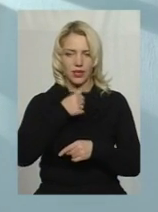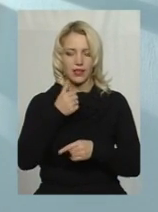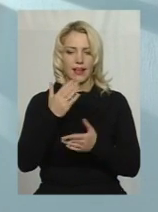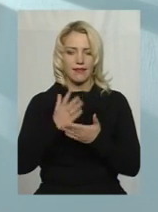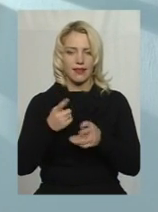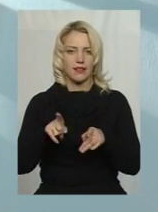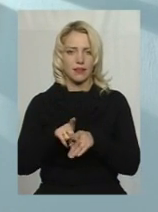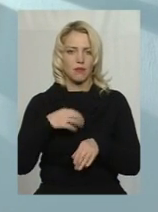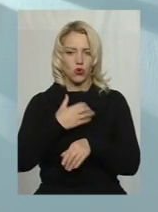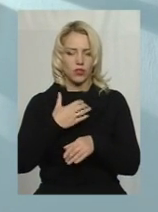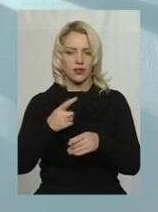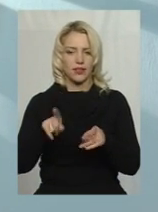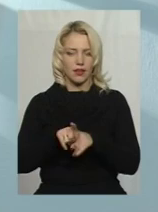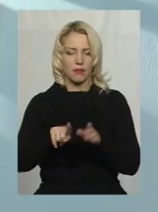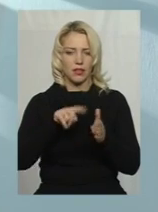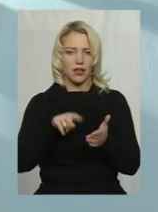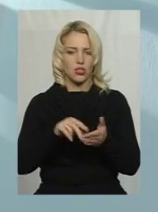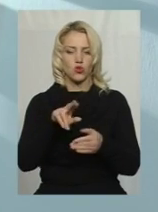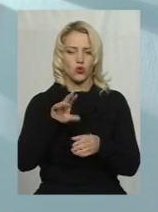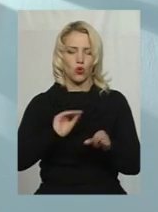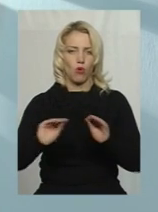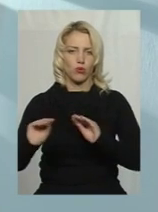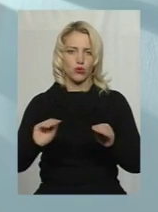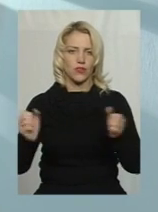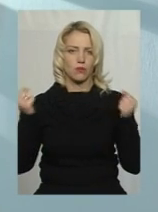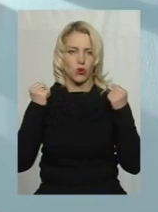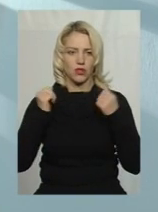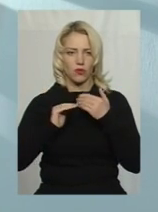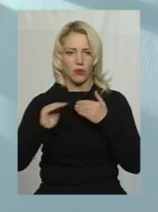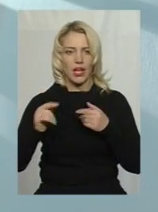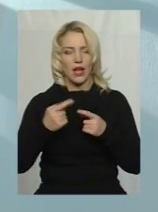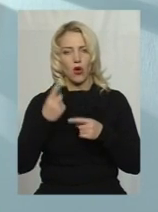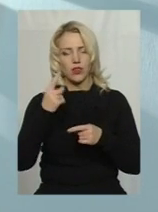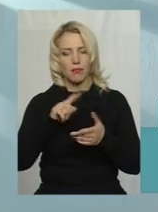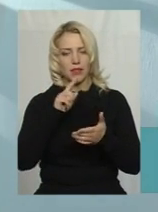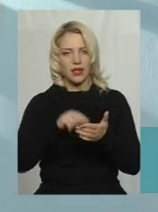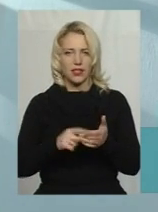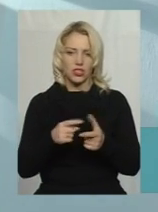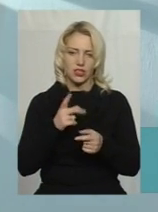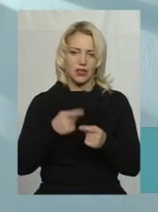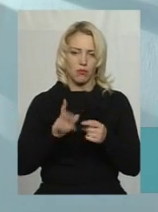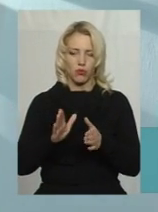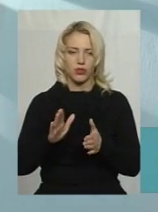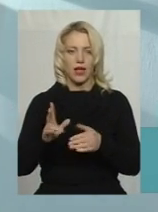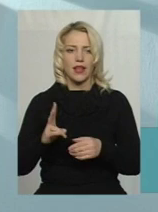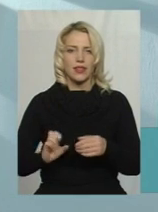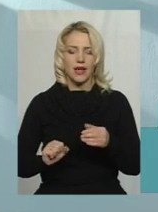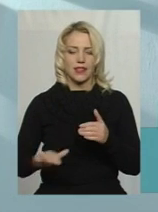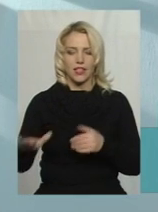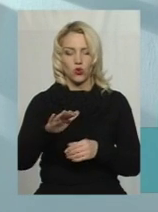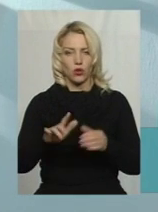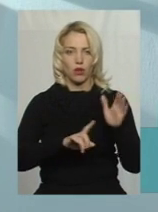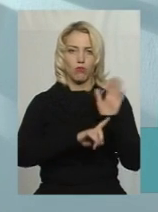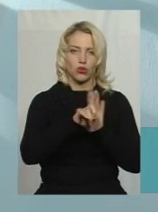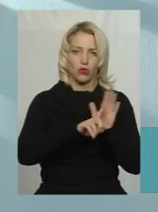питання щодо облаштування їм спортивного майданчика. Єдине питання, чи це буде на території початкової школи, чи це буде на території старшої школи.